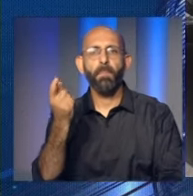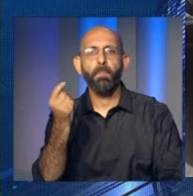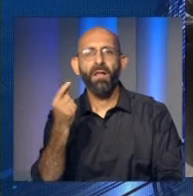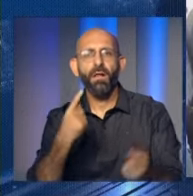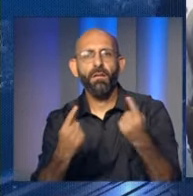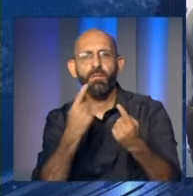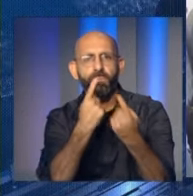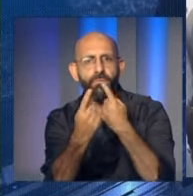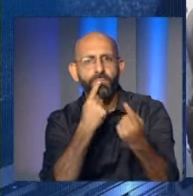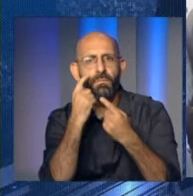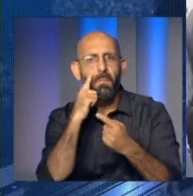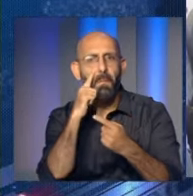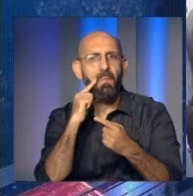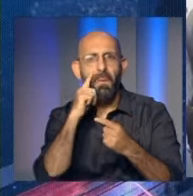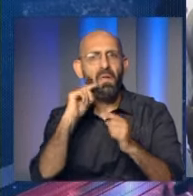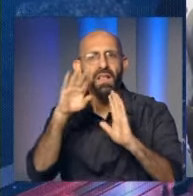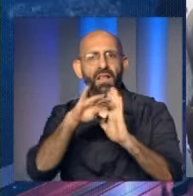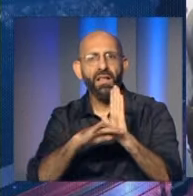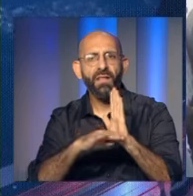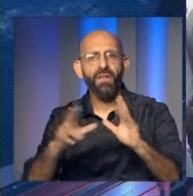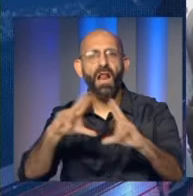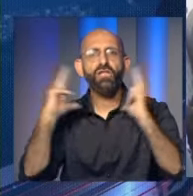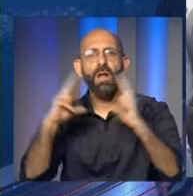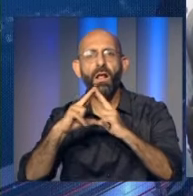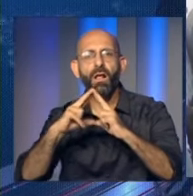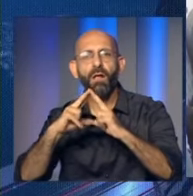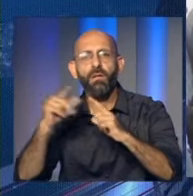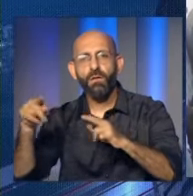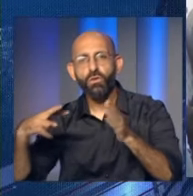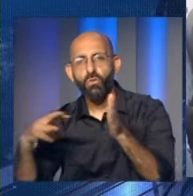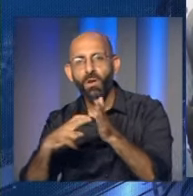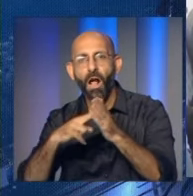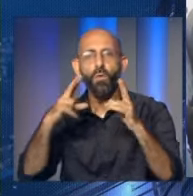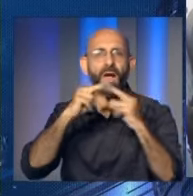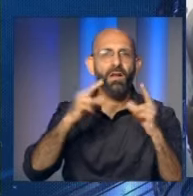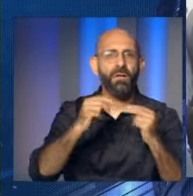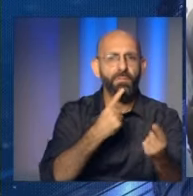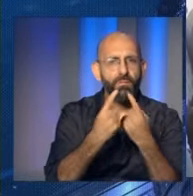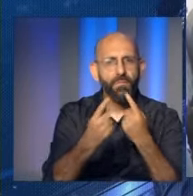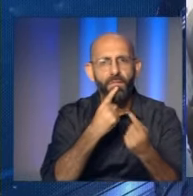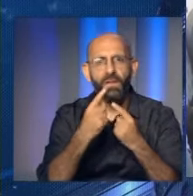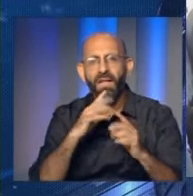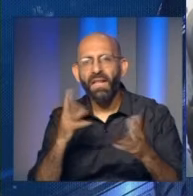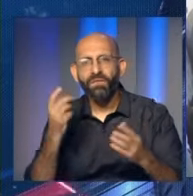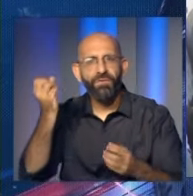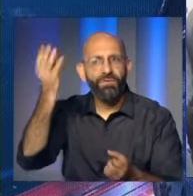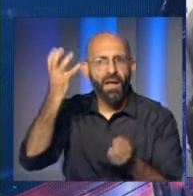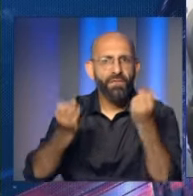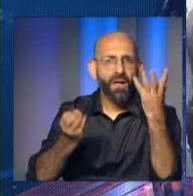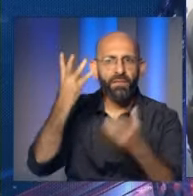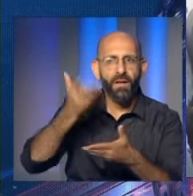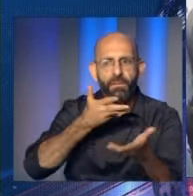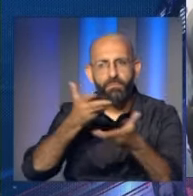الموارد المائية السوري سين مخلوف ويأتي هذا الاجتماع ضمن اللقاءات الدورية للجنة السورية